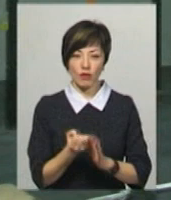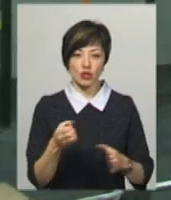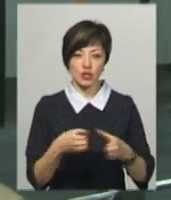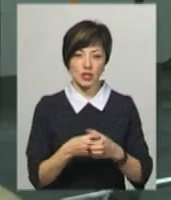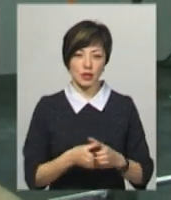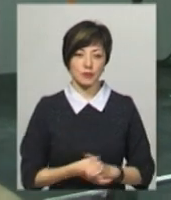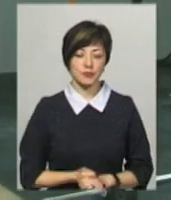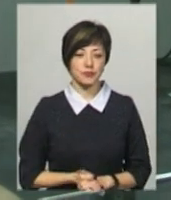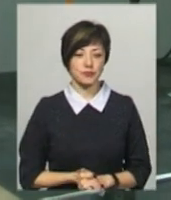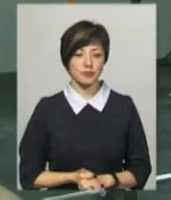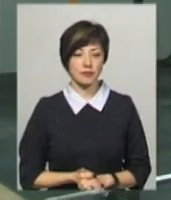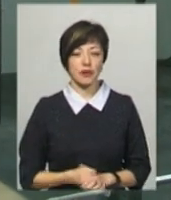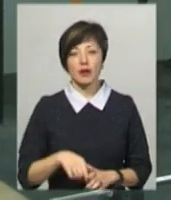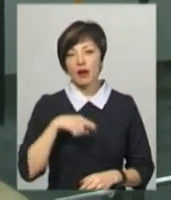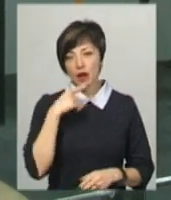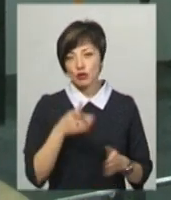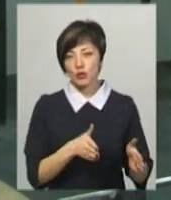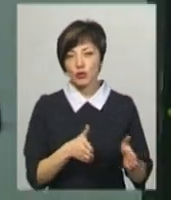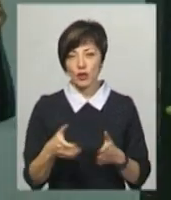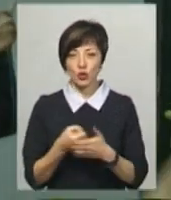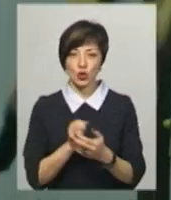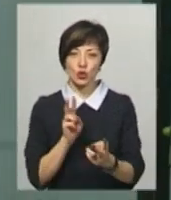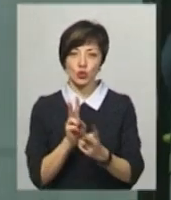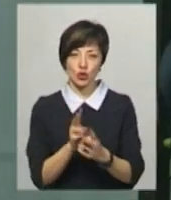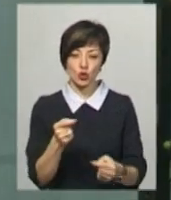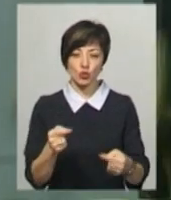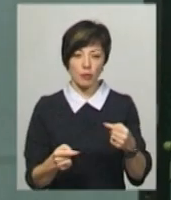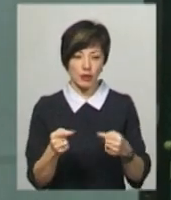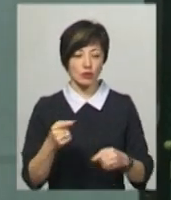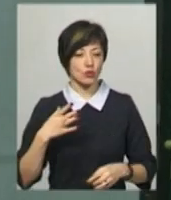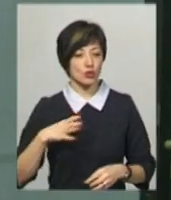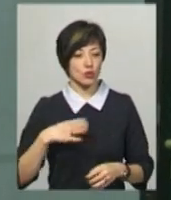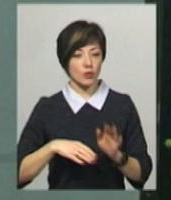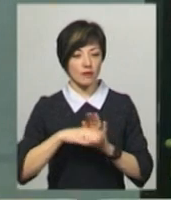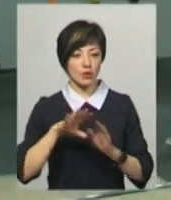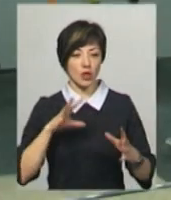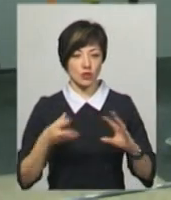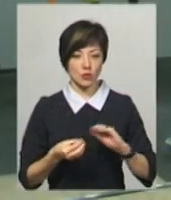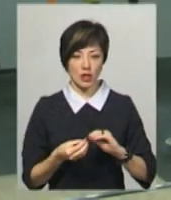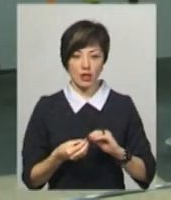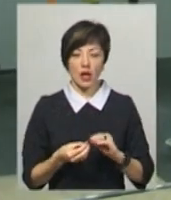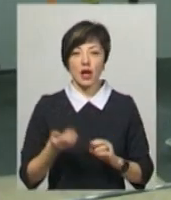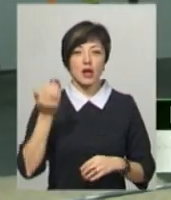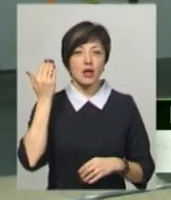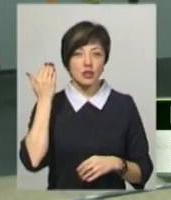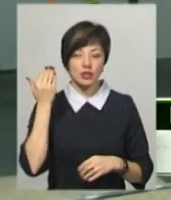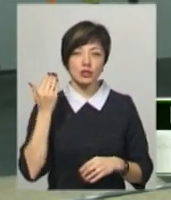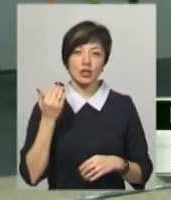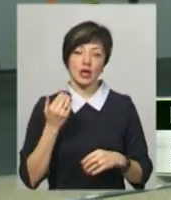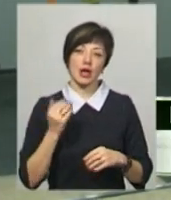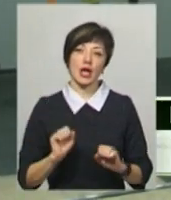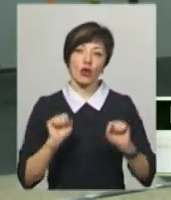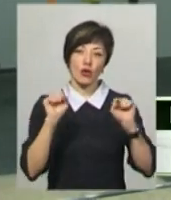частини Костянтин Жуковський. Каже, підготувався до зустрічі з суперниками та очікує на високі результати. Раніше гирьовий спорт,